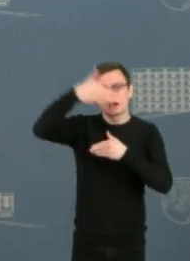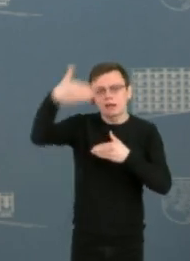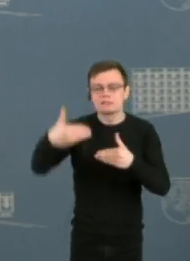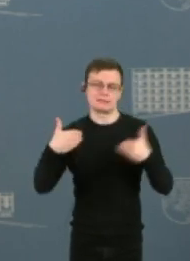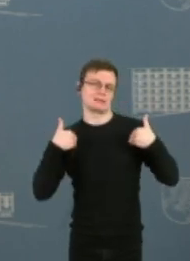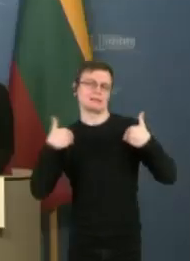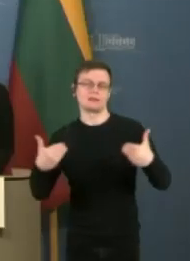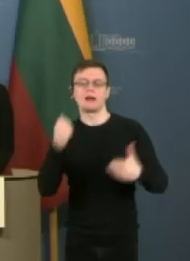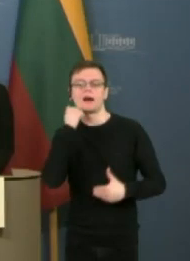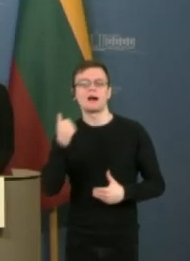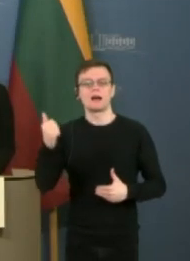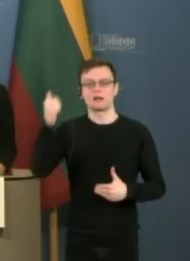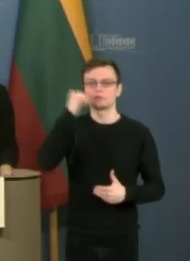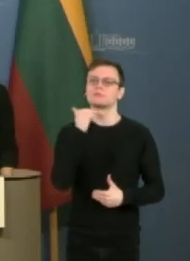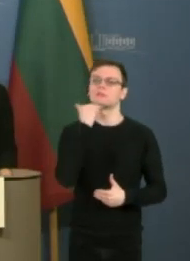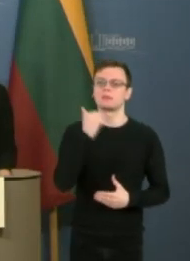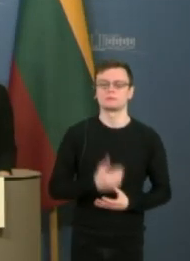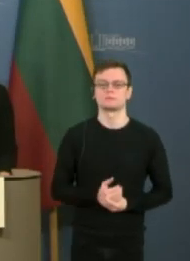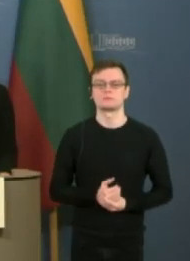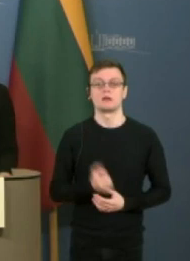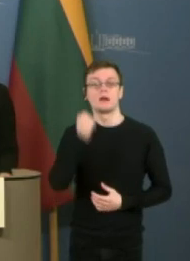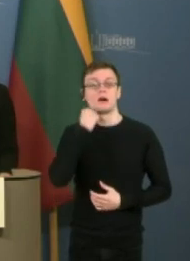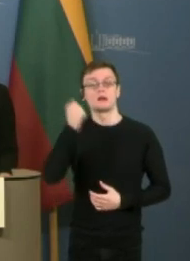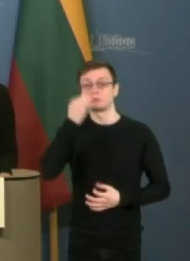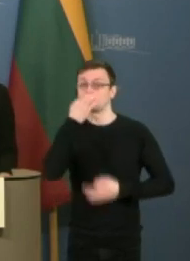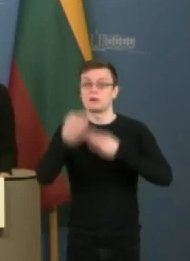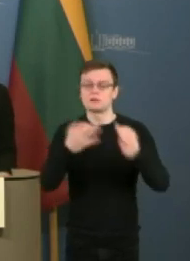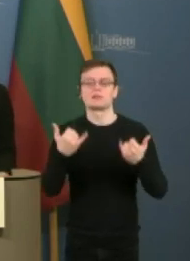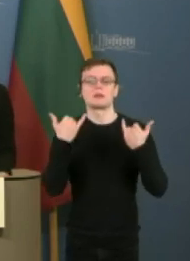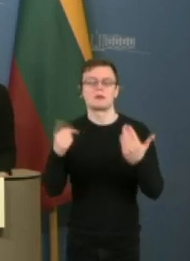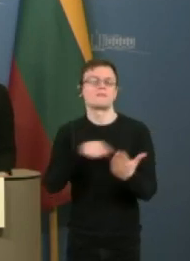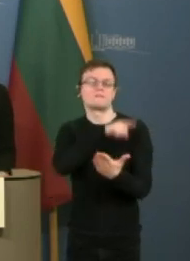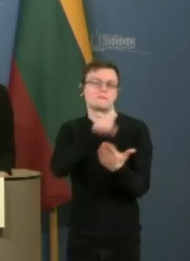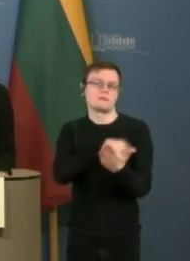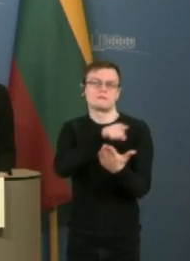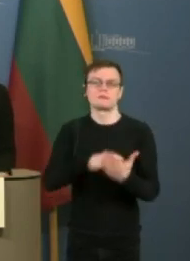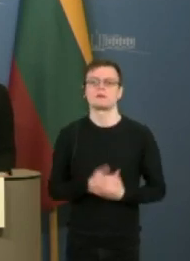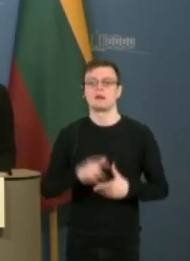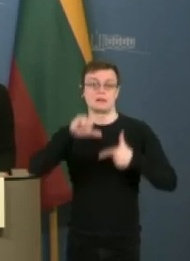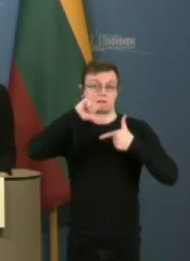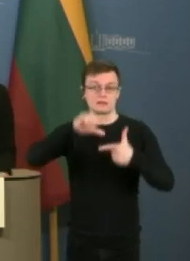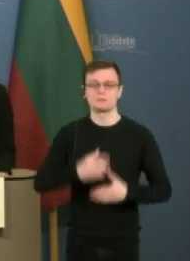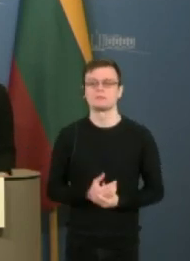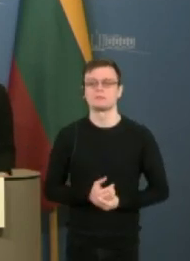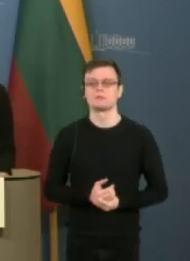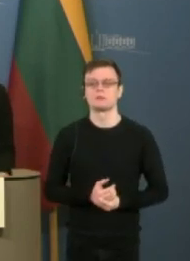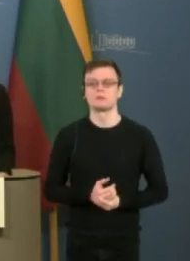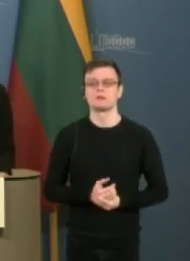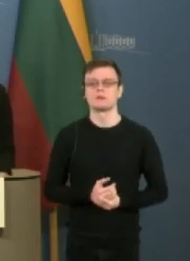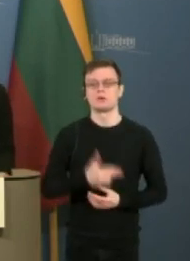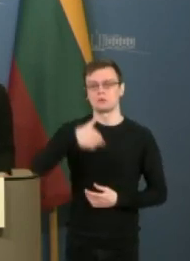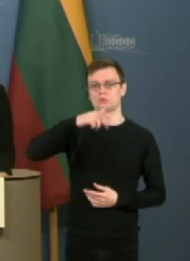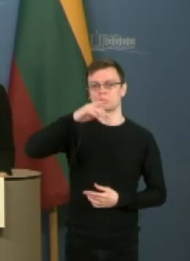dėmesį. Dėkuoju už pasisakymus, metas klausimams, prašau, LRT. Sveiki, esu Irtė Korsakovatė iš